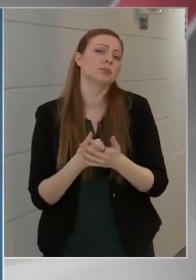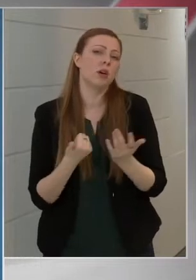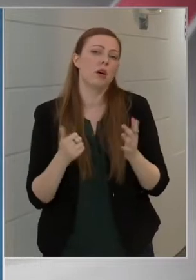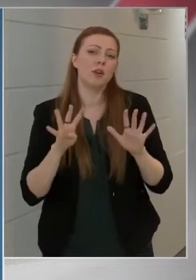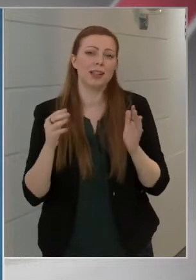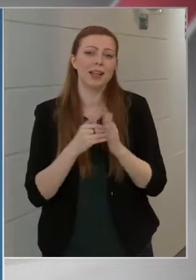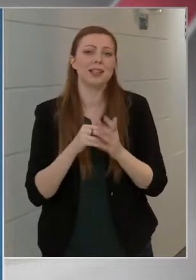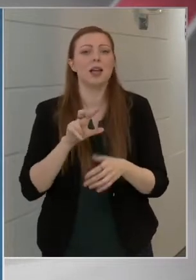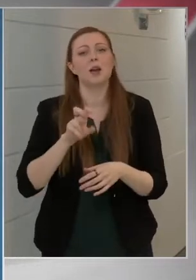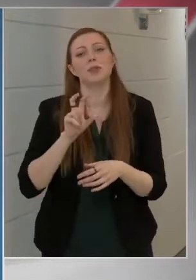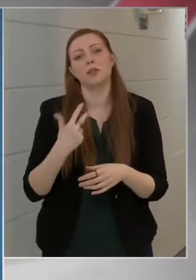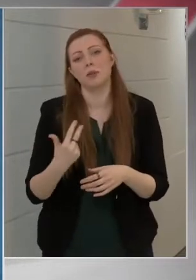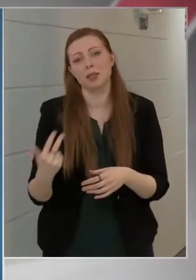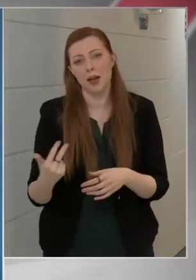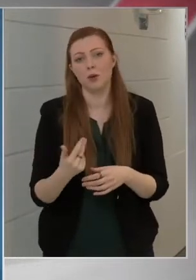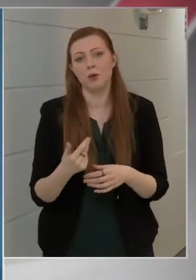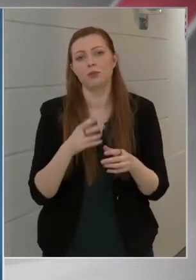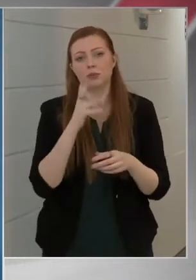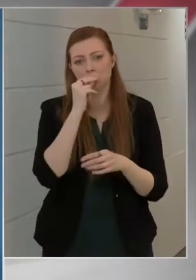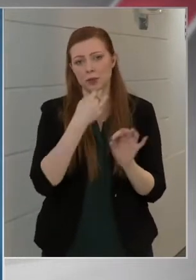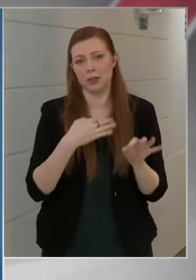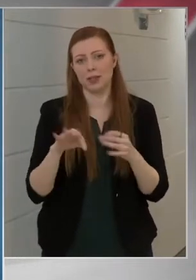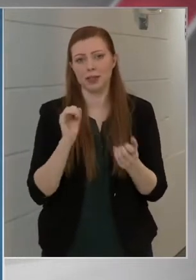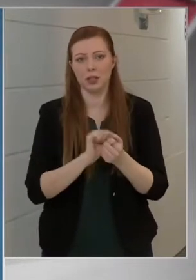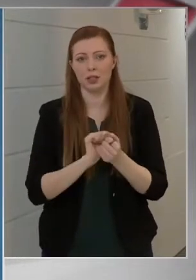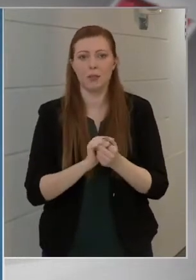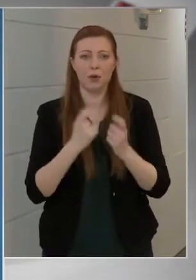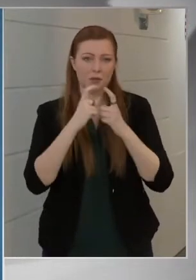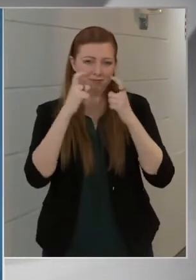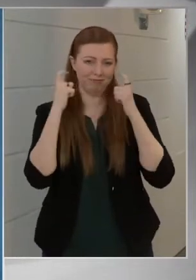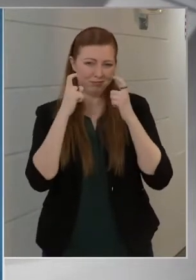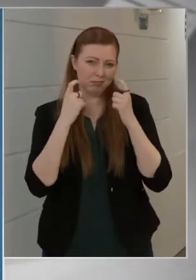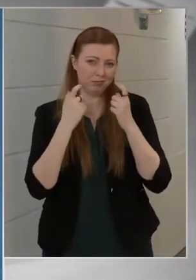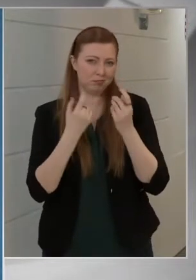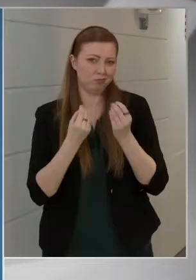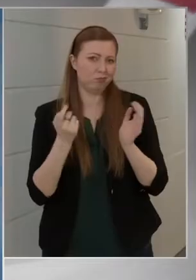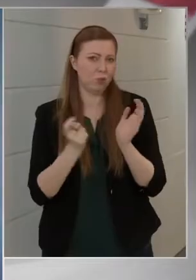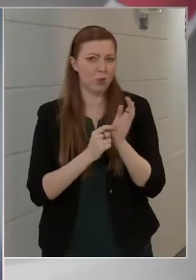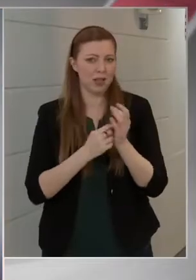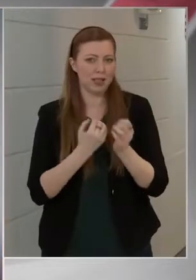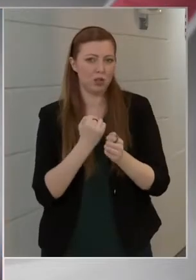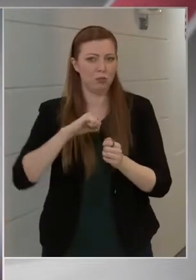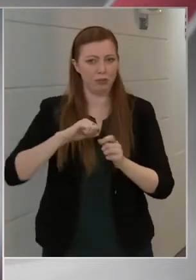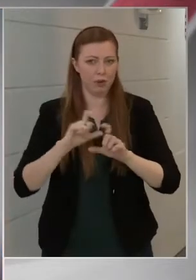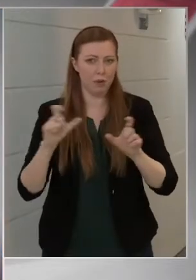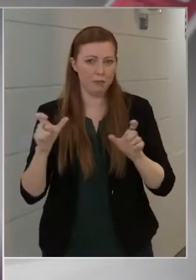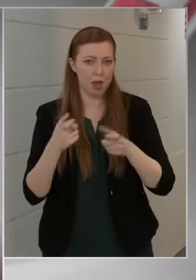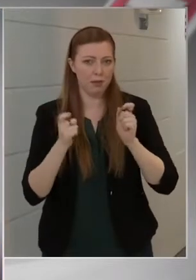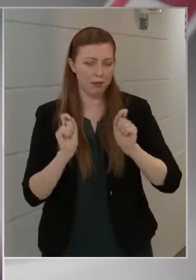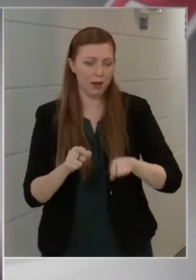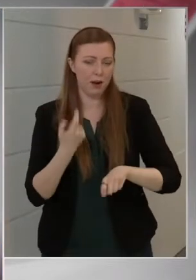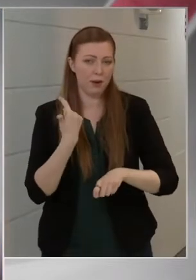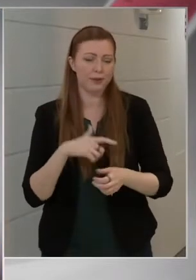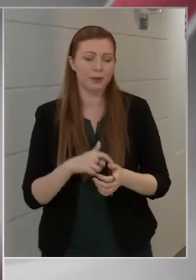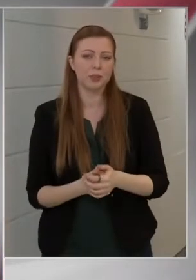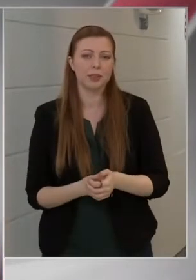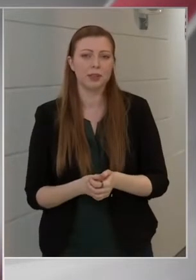a rendőri intézkedéseink száma, melyet a maszkviselési kötelezettség figyelmen kívül hagyása miatt hajtottunk végre.